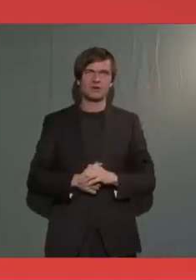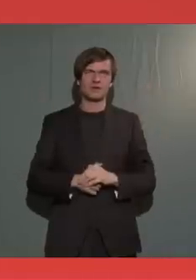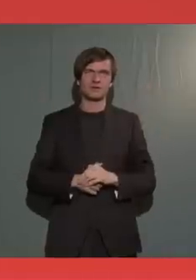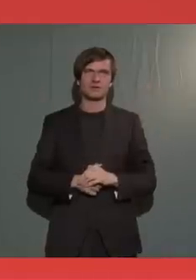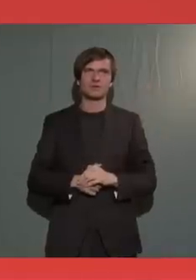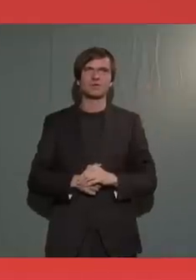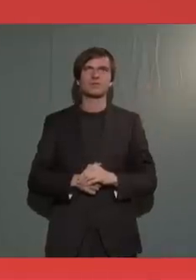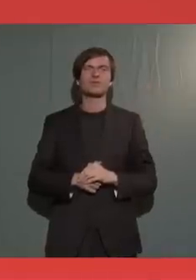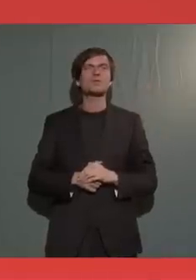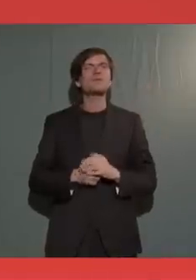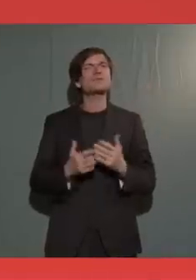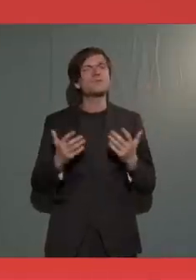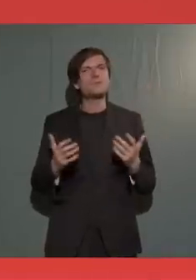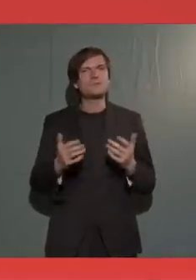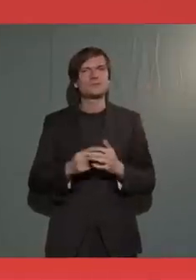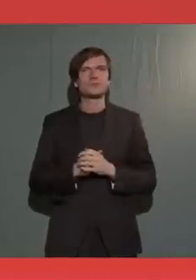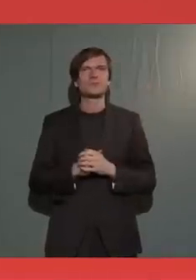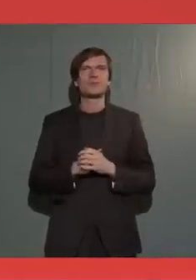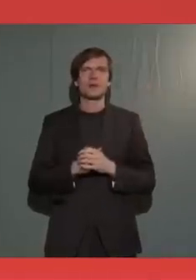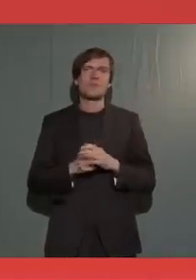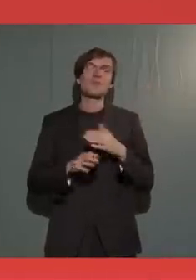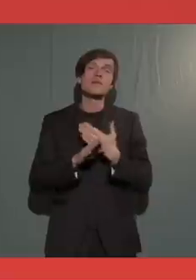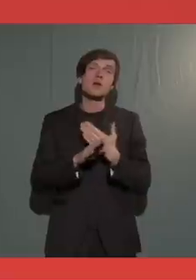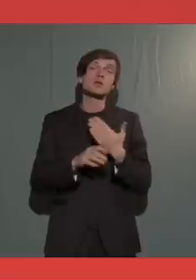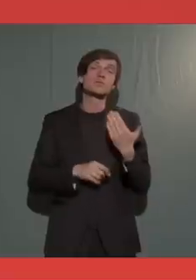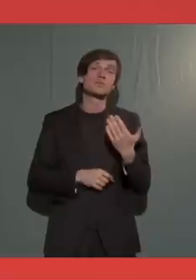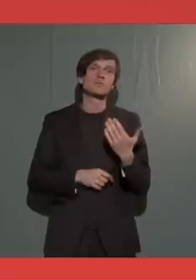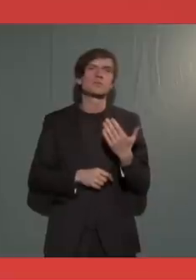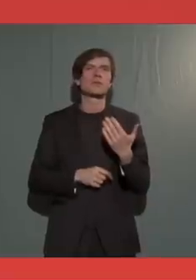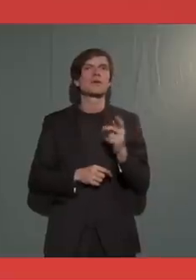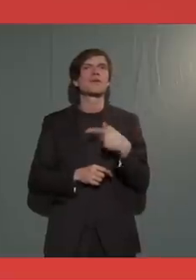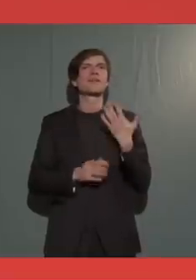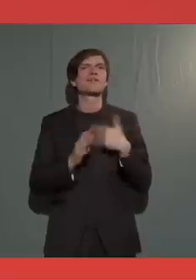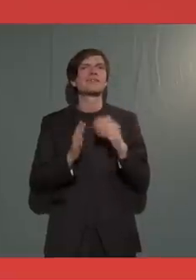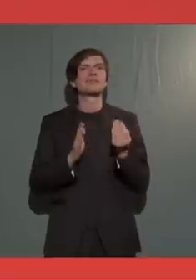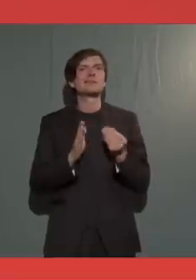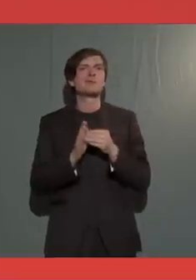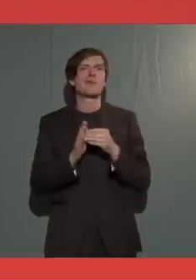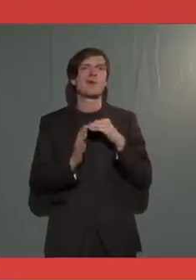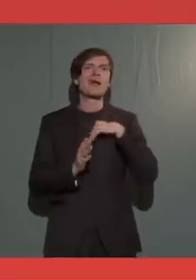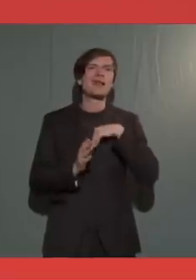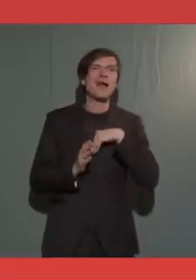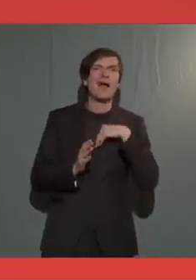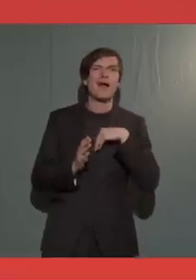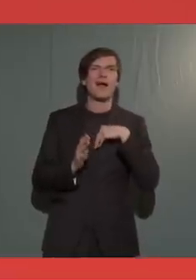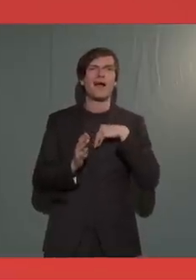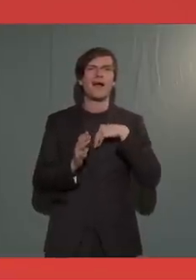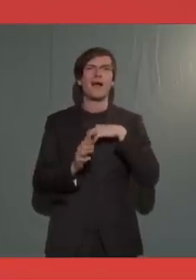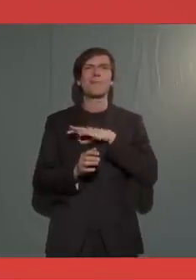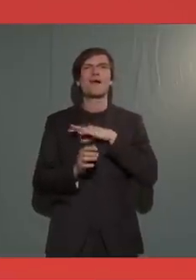Alles das, was wir zum Beispiel als zusätzliche innerparteiliche Demokratie